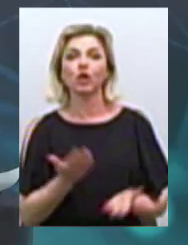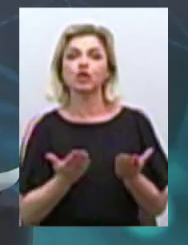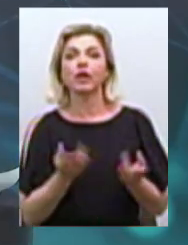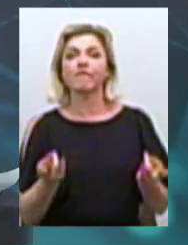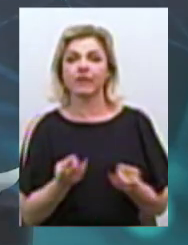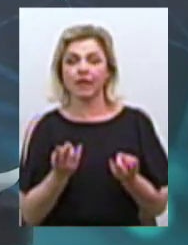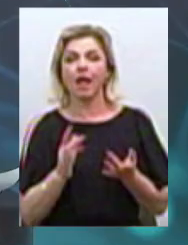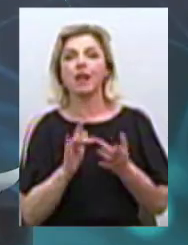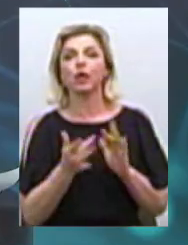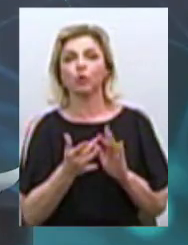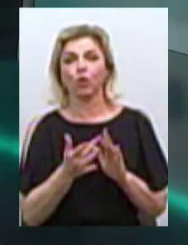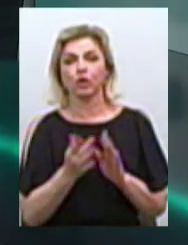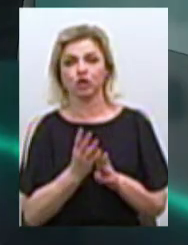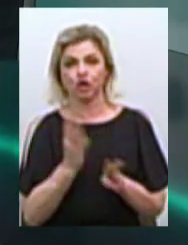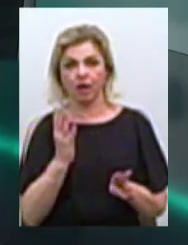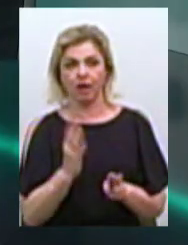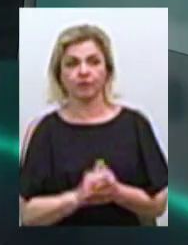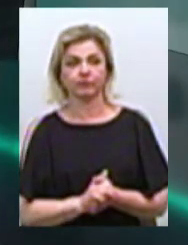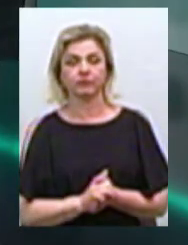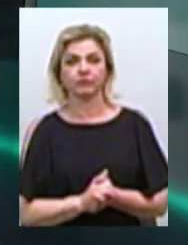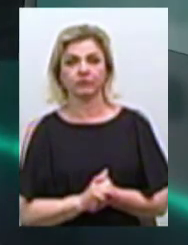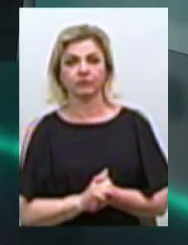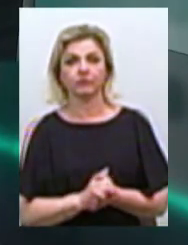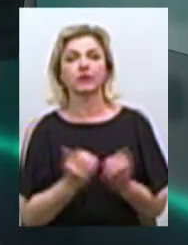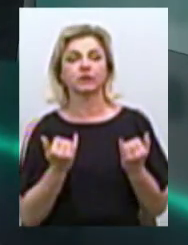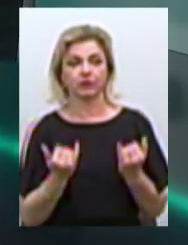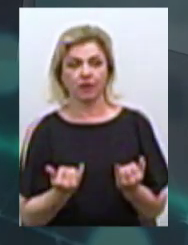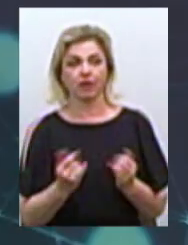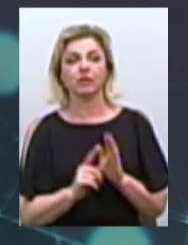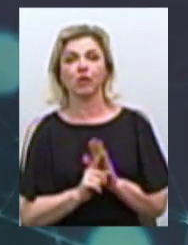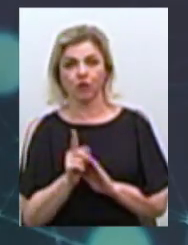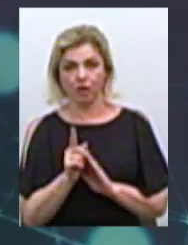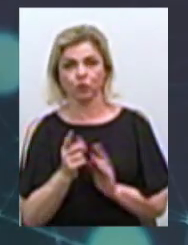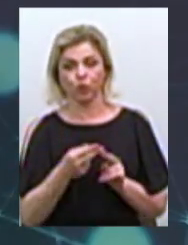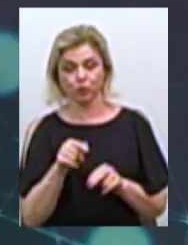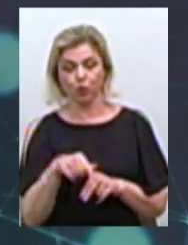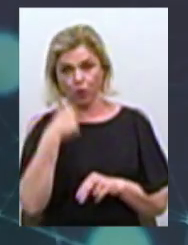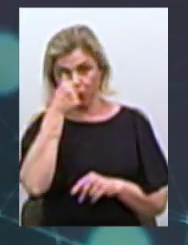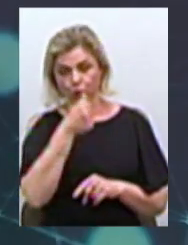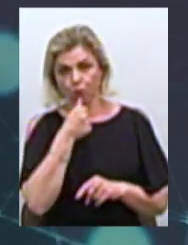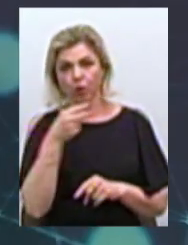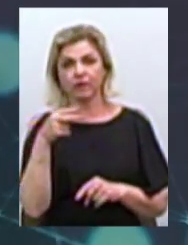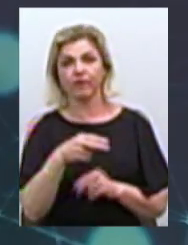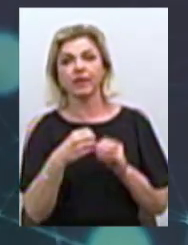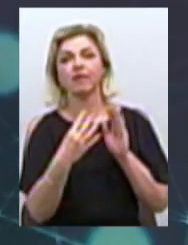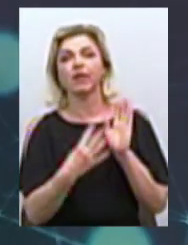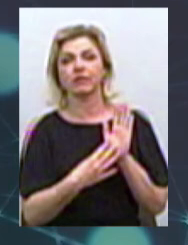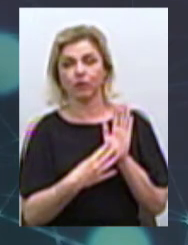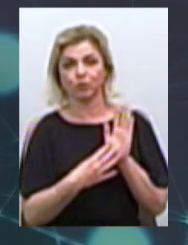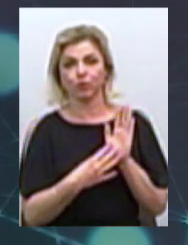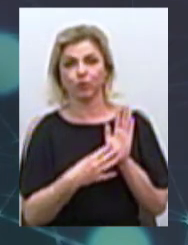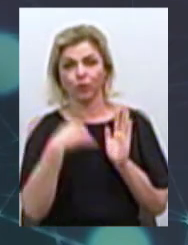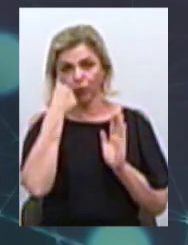вже електронна черга? Зараз, з початку цього року, з 2019-го,